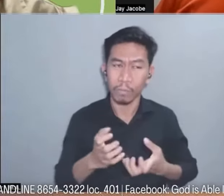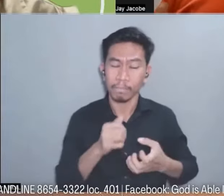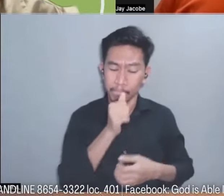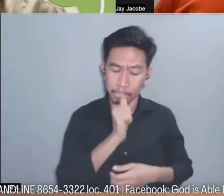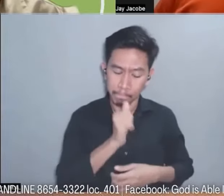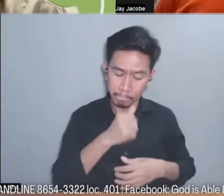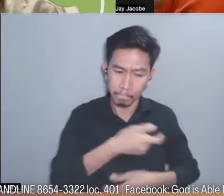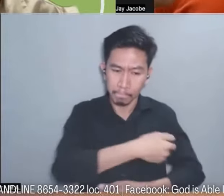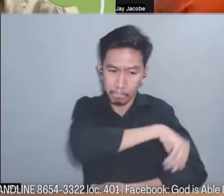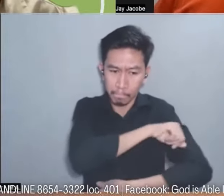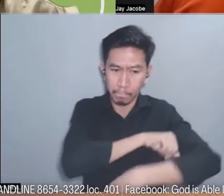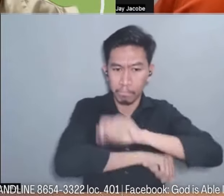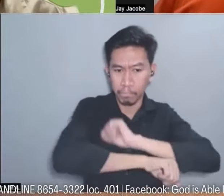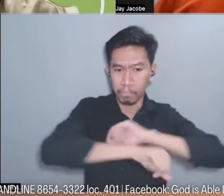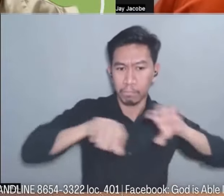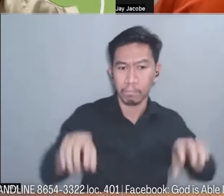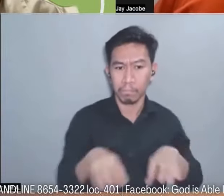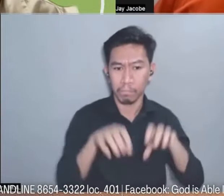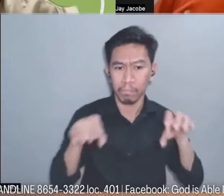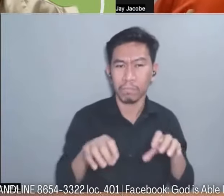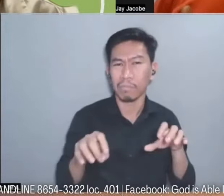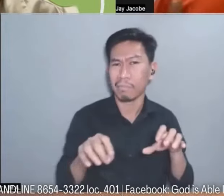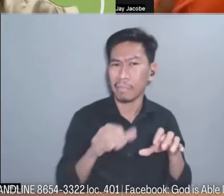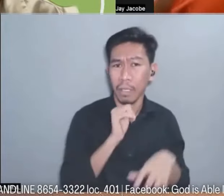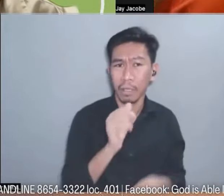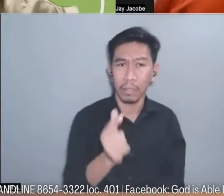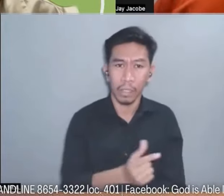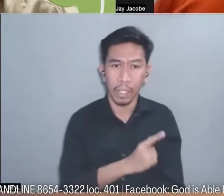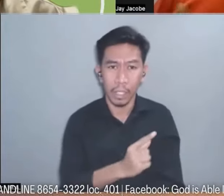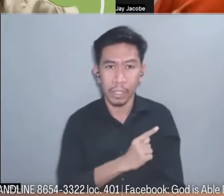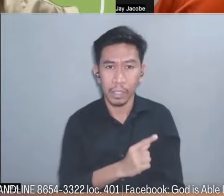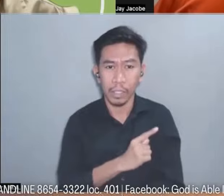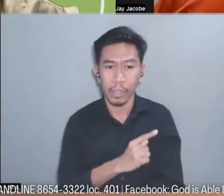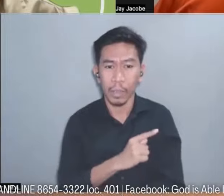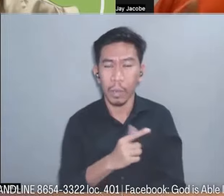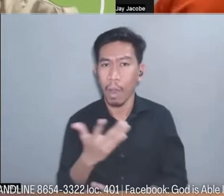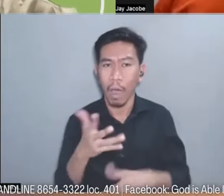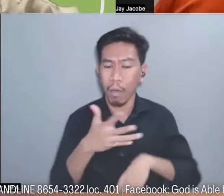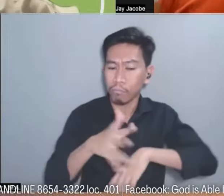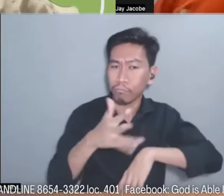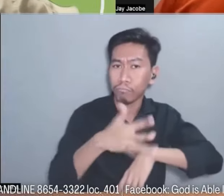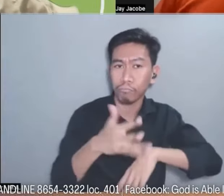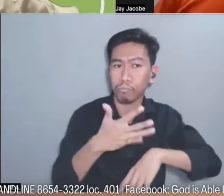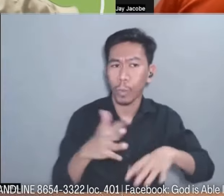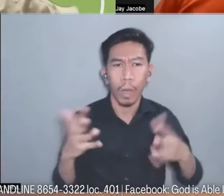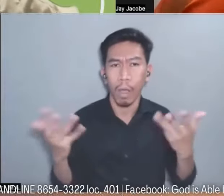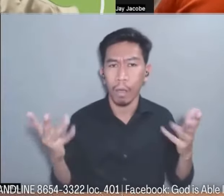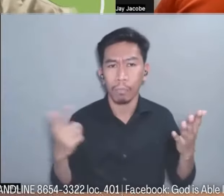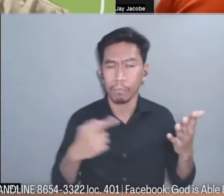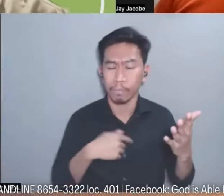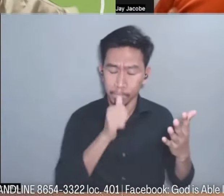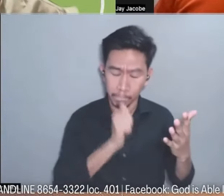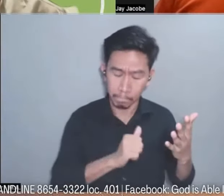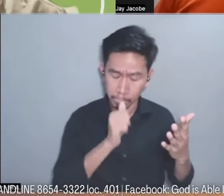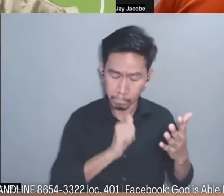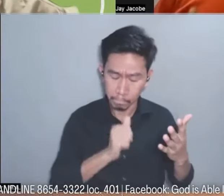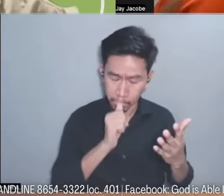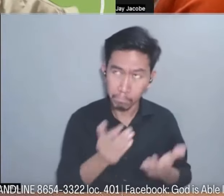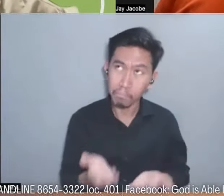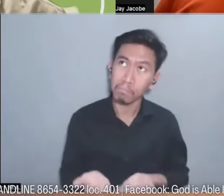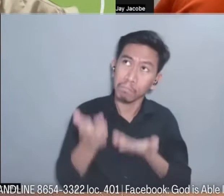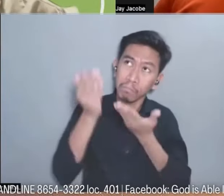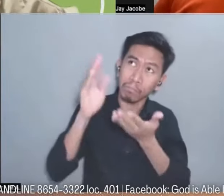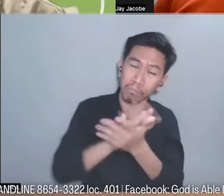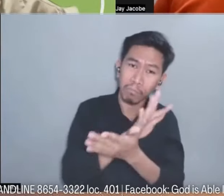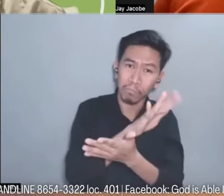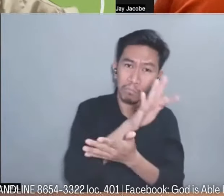work hindi po ako nagtatamat-tamat hindi po ako nagsasayang ng panahon I do my best to glorify God in my work kaya